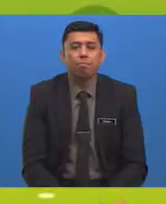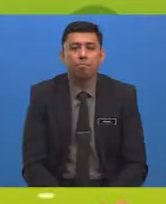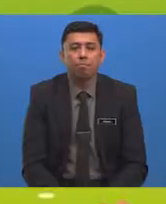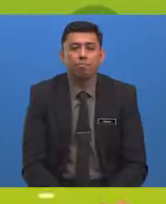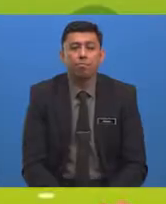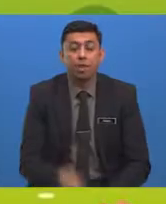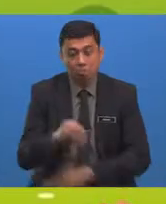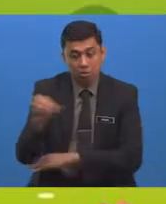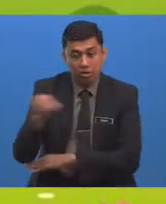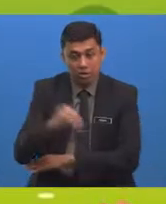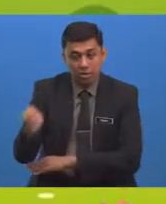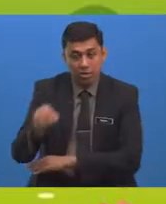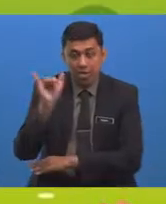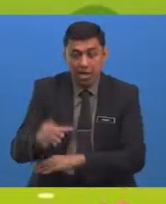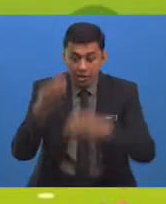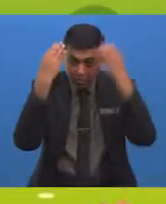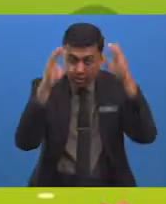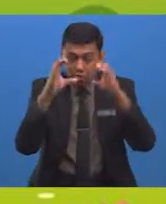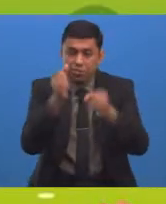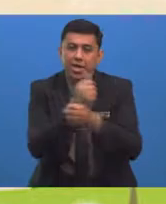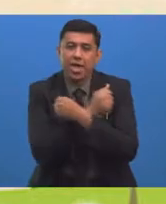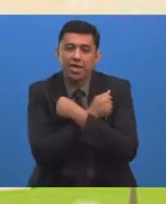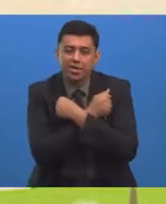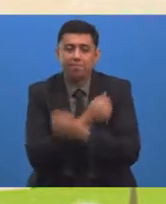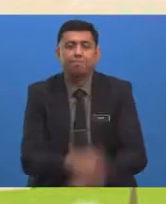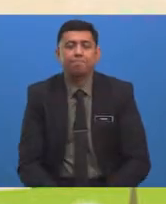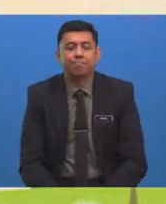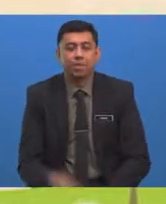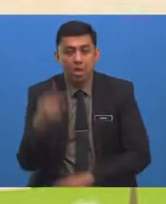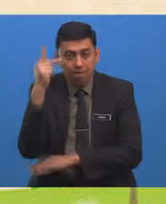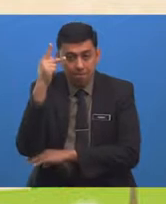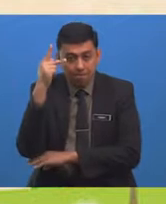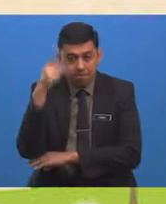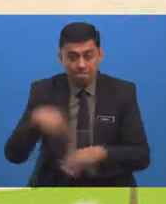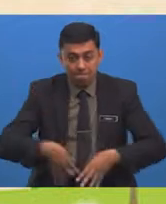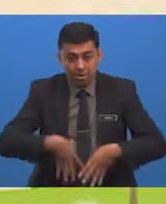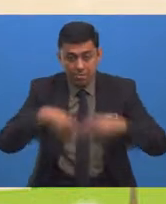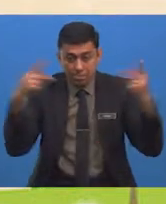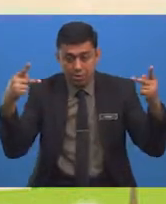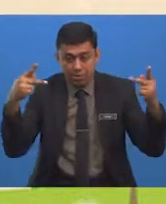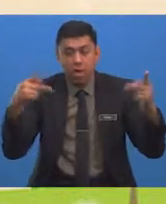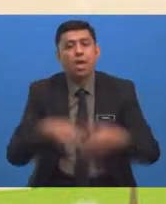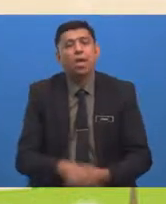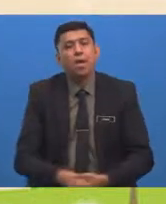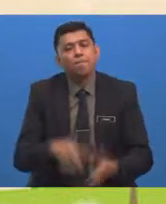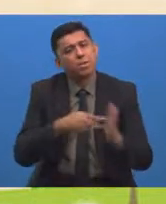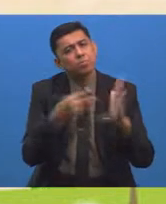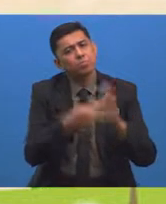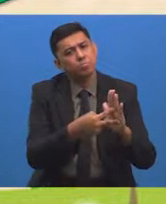Murid-murid Yang cikgu Sayangi Pemuliharaan Pula Bermaksud